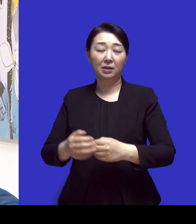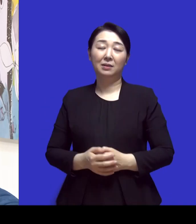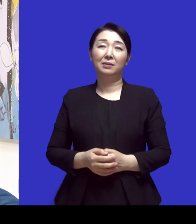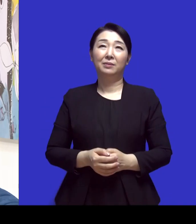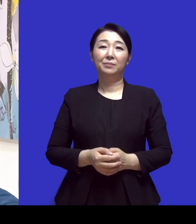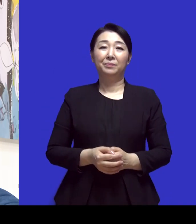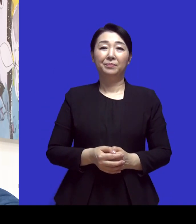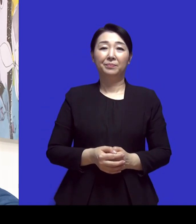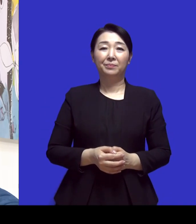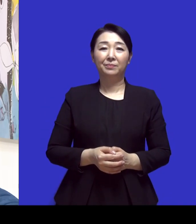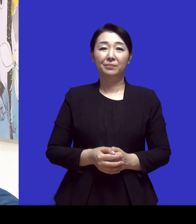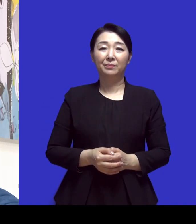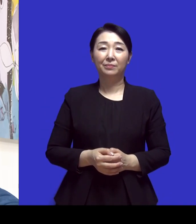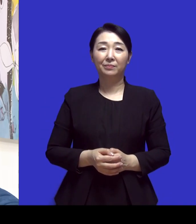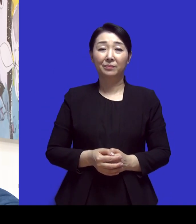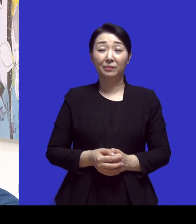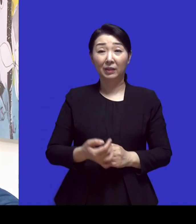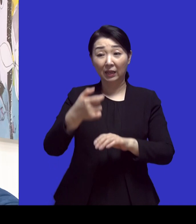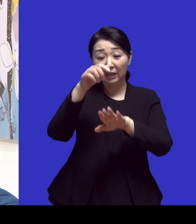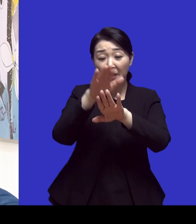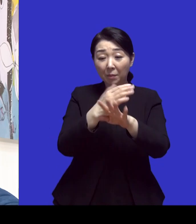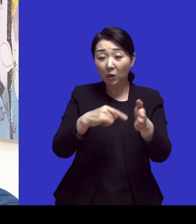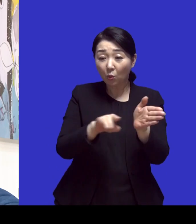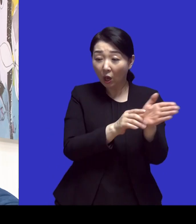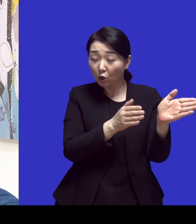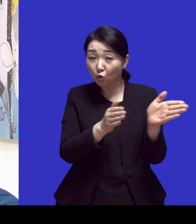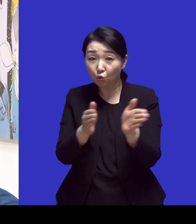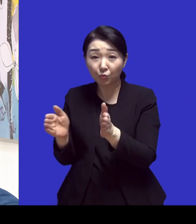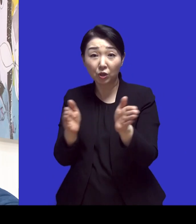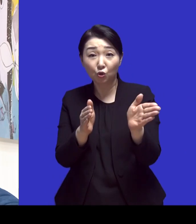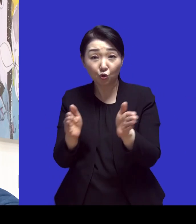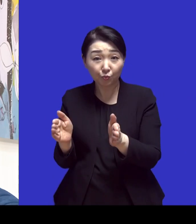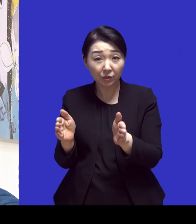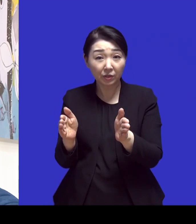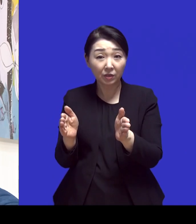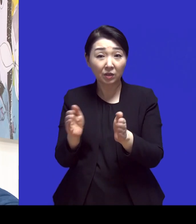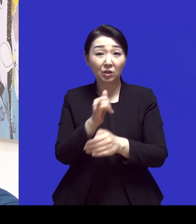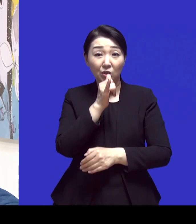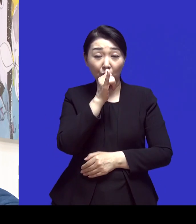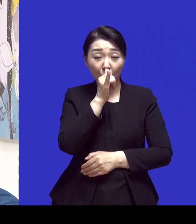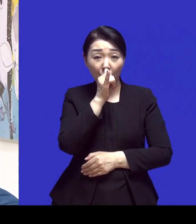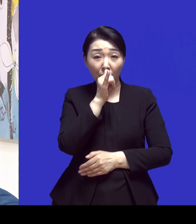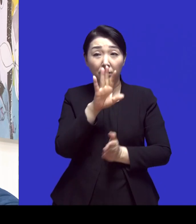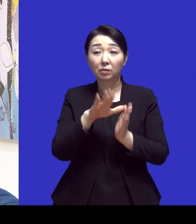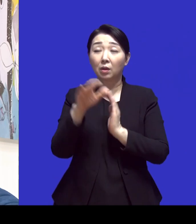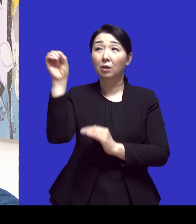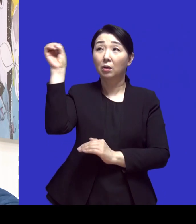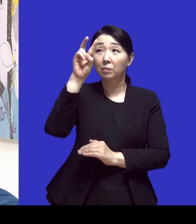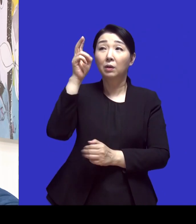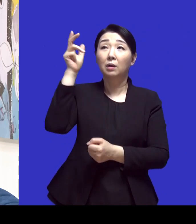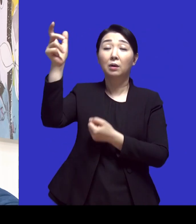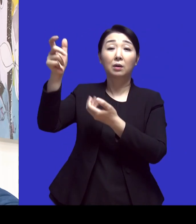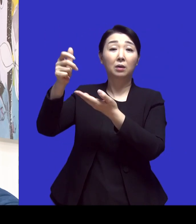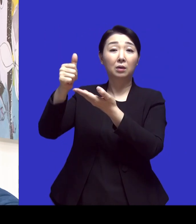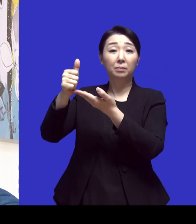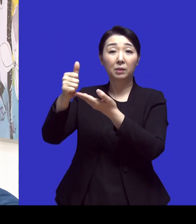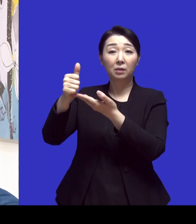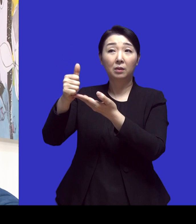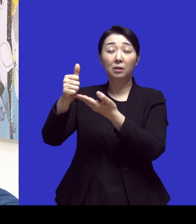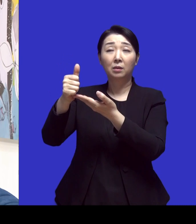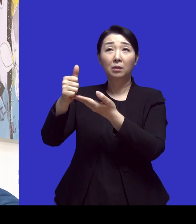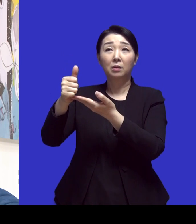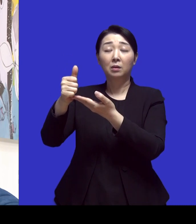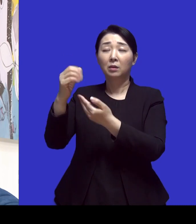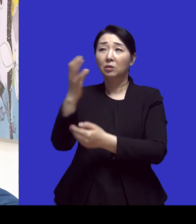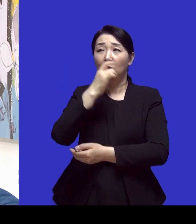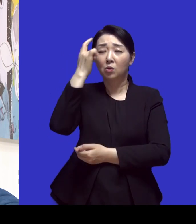섬겼었는데 네 예배를 위해 준비하던 시간에 어 갑자기 하나님의 바람 같은